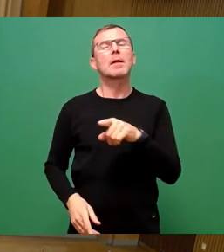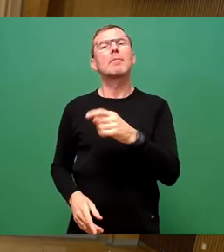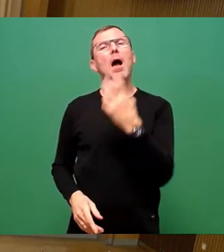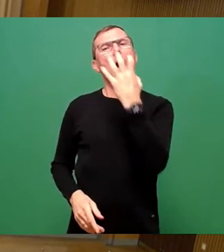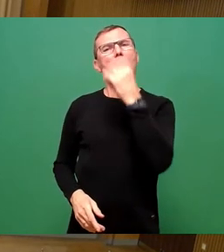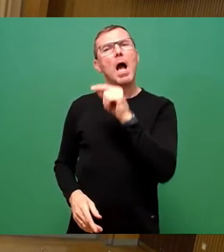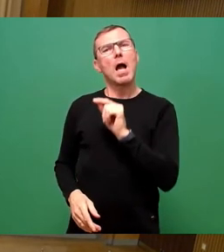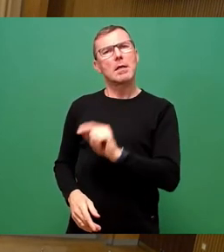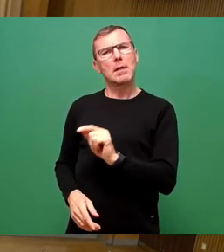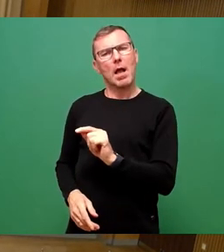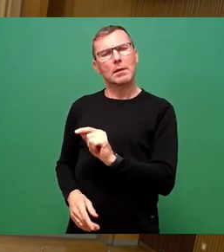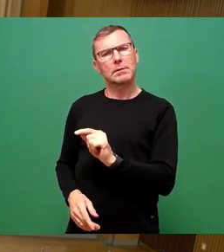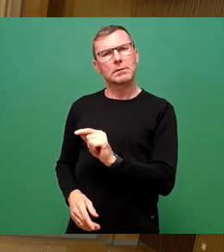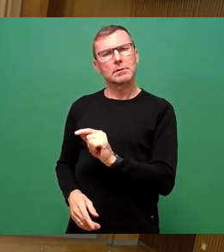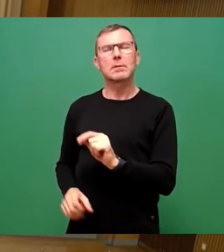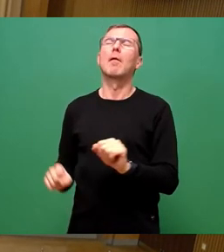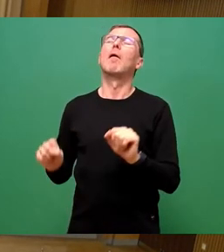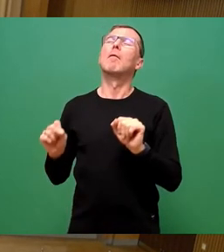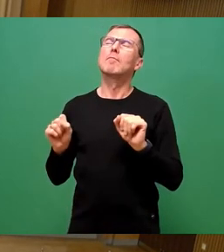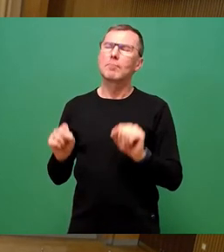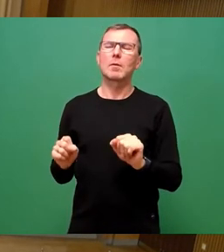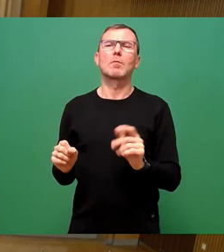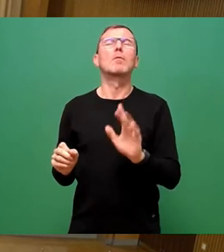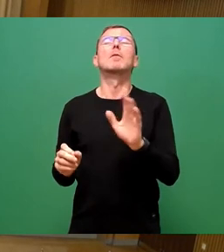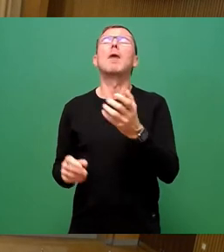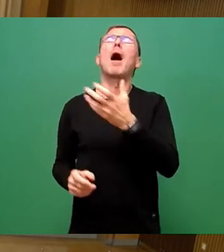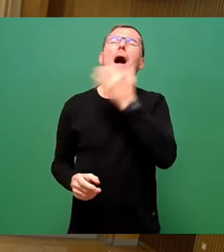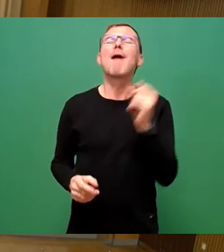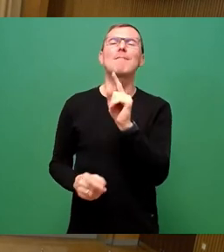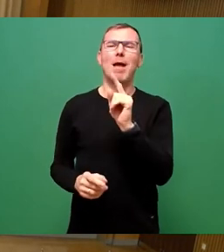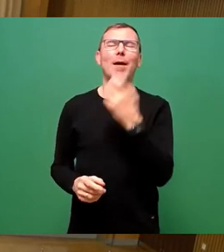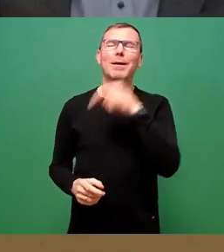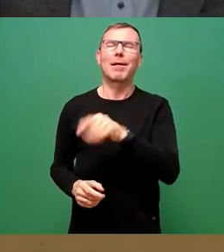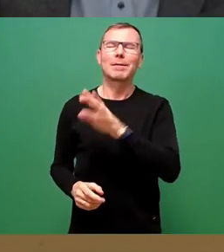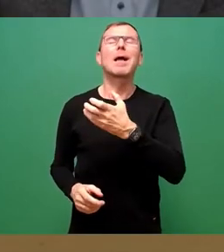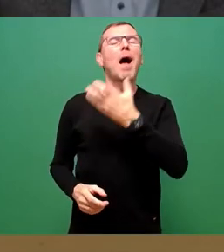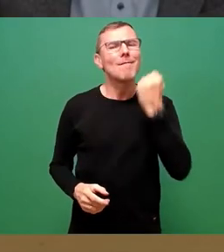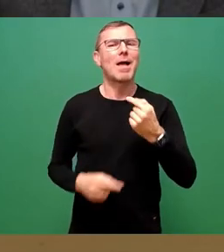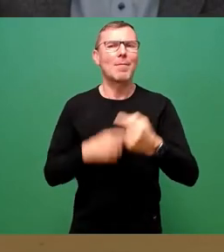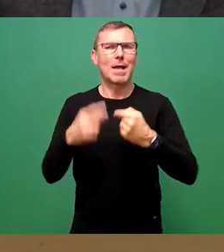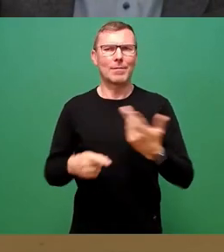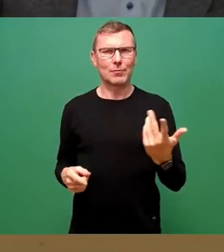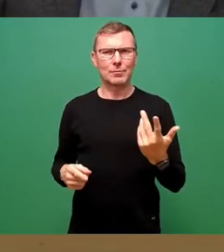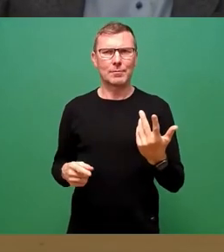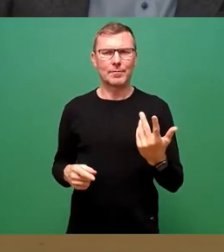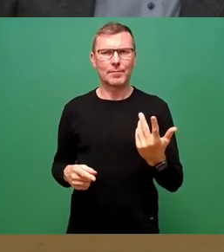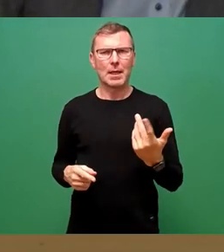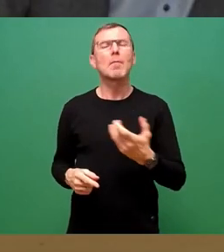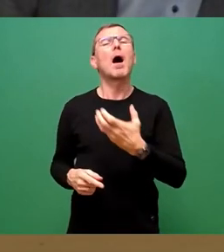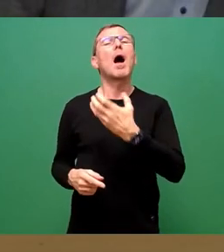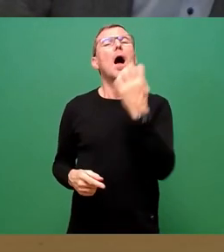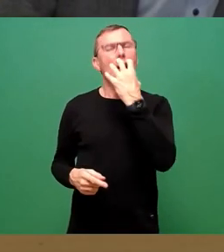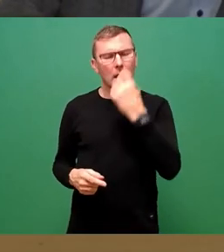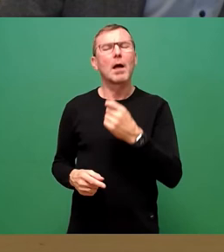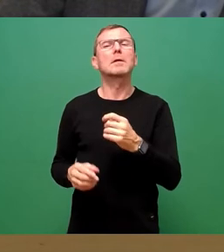kann man es sagen, oder bei der Wärme, so muss man es richtigerweise sagen, Gas war schon in dem Bezug richtig als